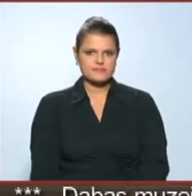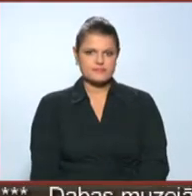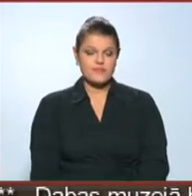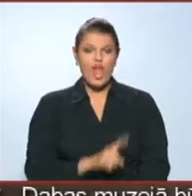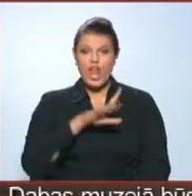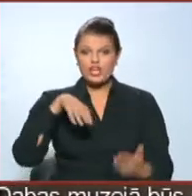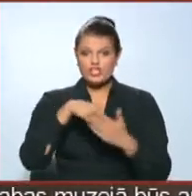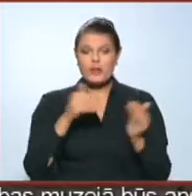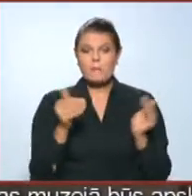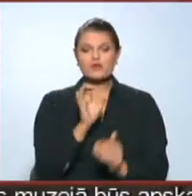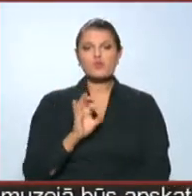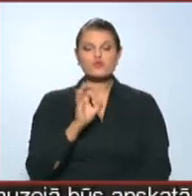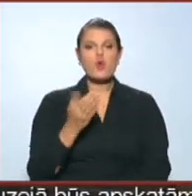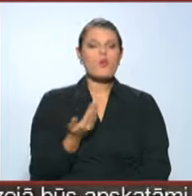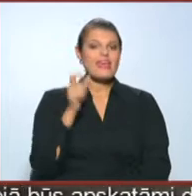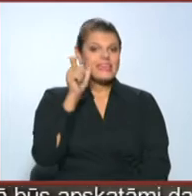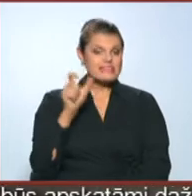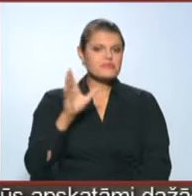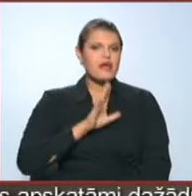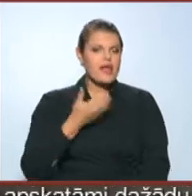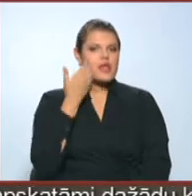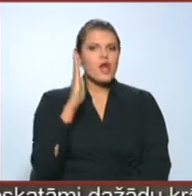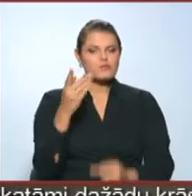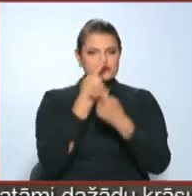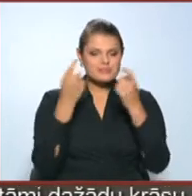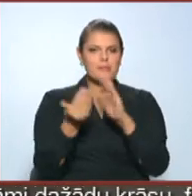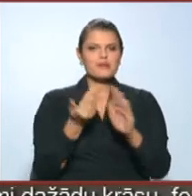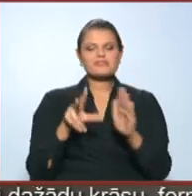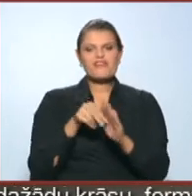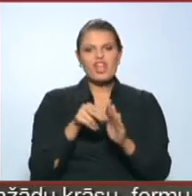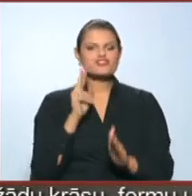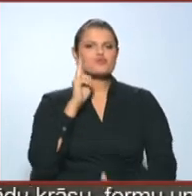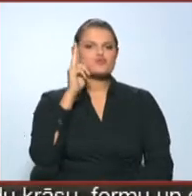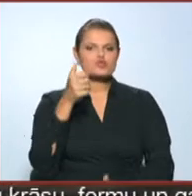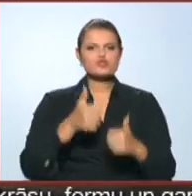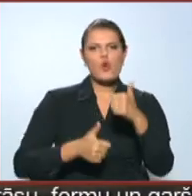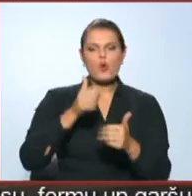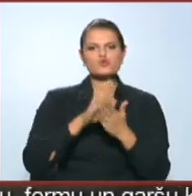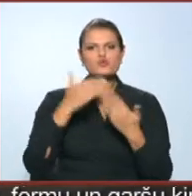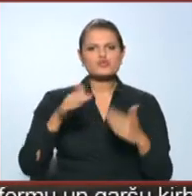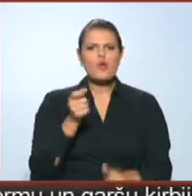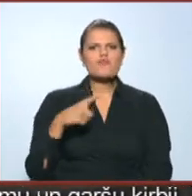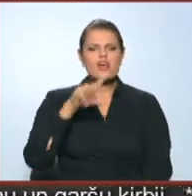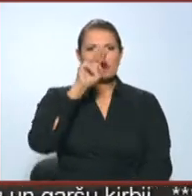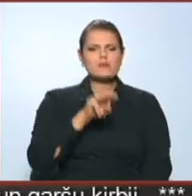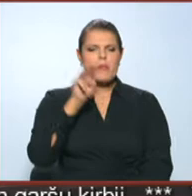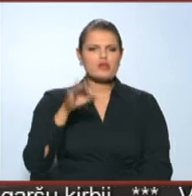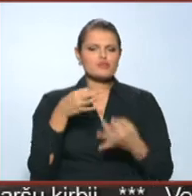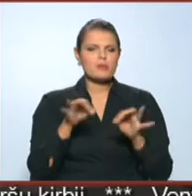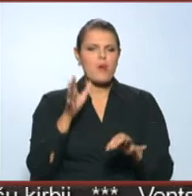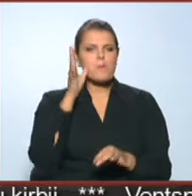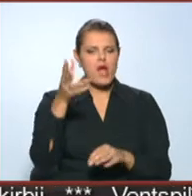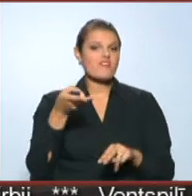Līdz šim mazozo liedzīvotāji gaidīja, ka tiks izsludināts pirms vēlēšanām solītais konkursus uz jau vairākus mēnešus brīvo